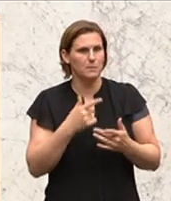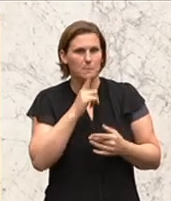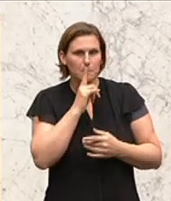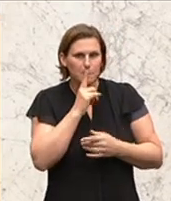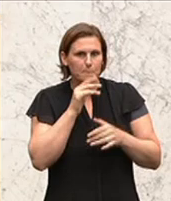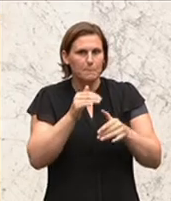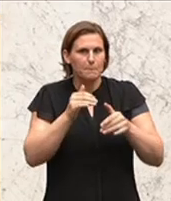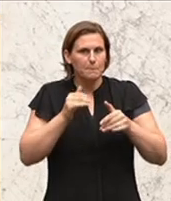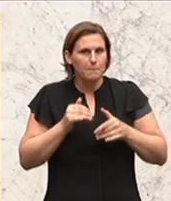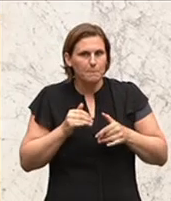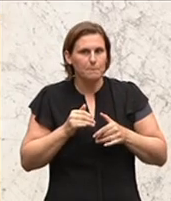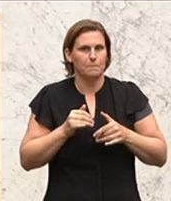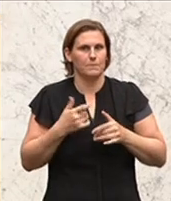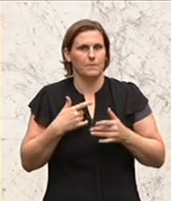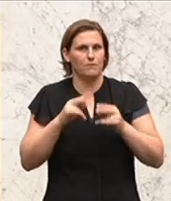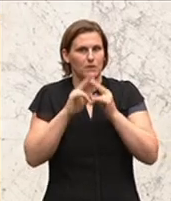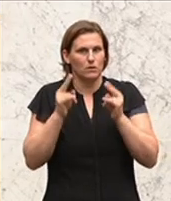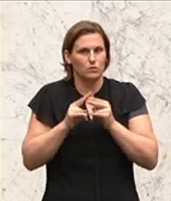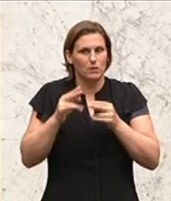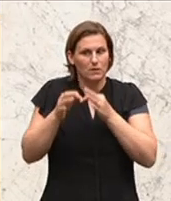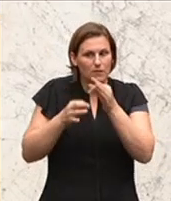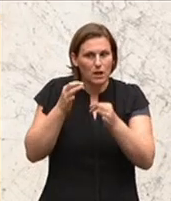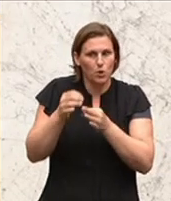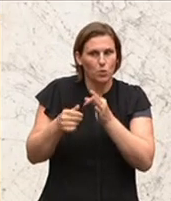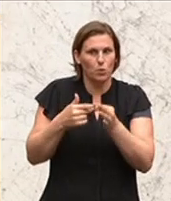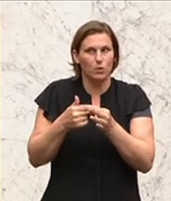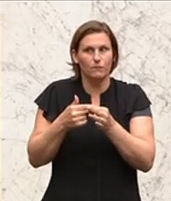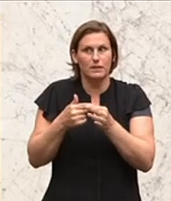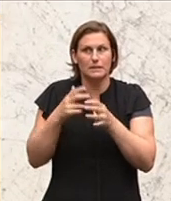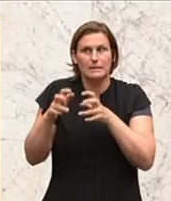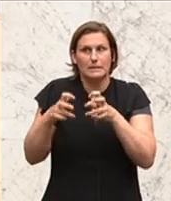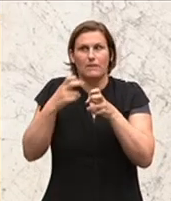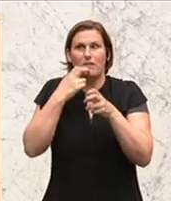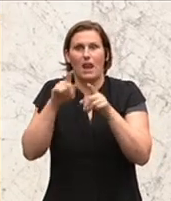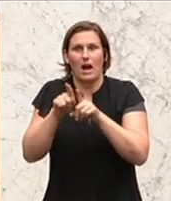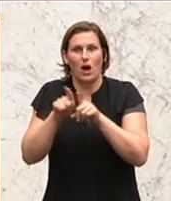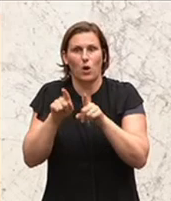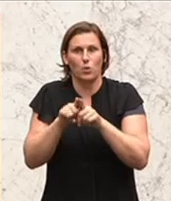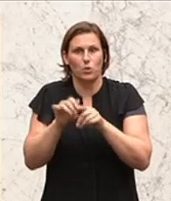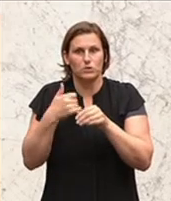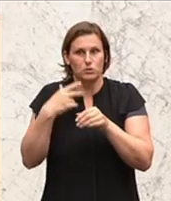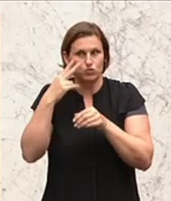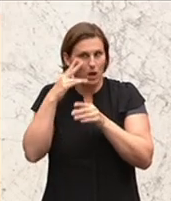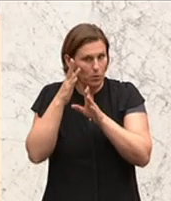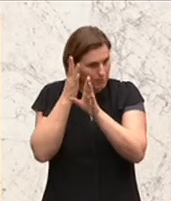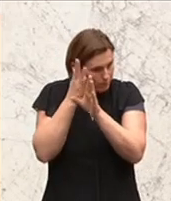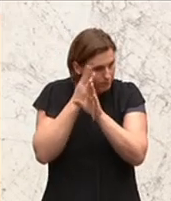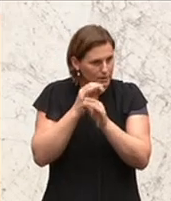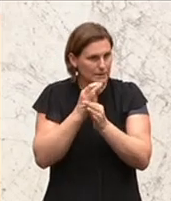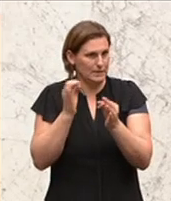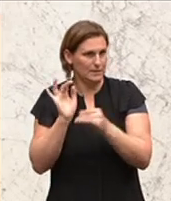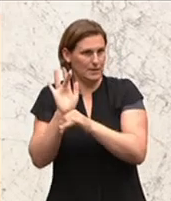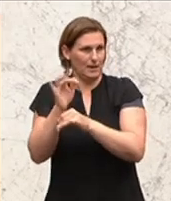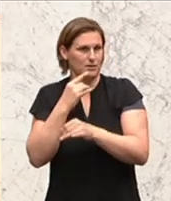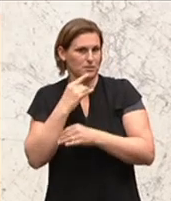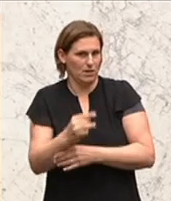mucksmäuschenstill und liegen vor den internationalen Entwicklungen am Bauch und wagen es nicht einmal mehr, den Kopfhörer aufzuheben und irgendein Wort dagegen zu sagen.